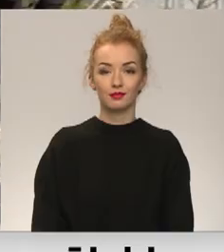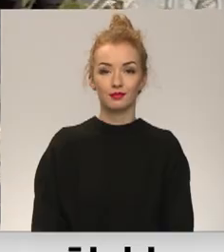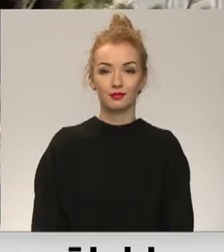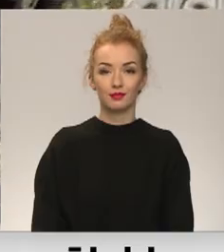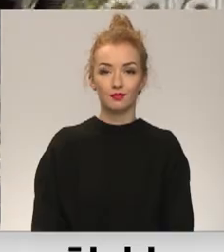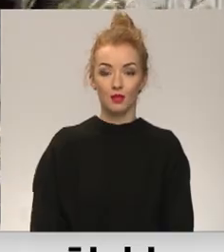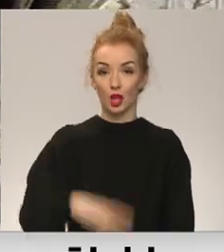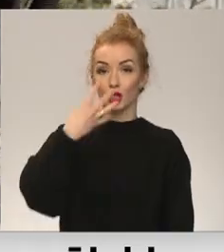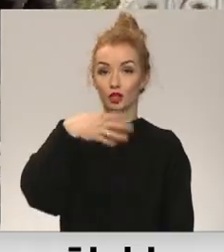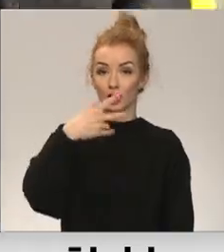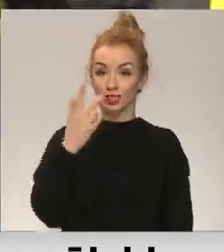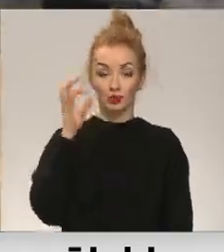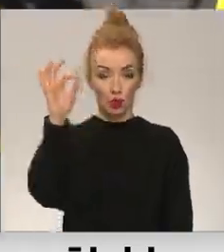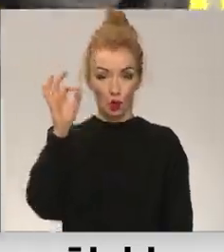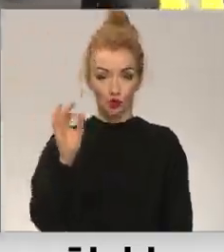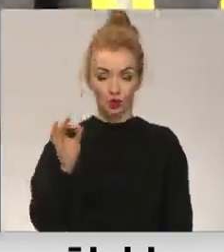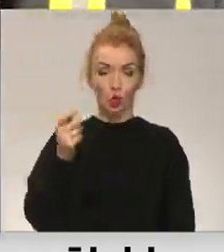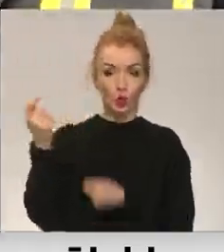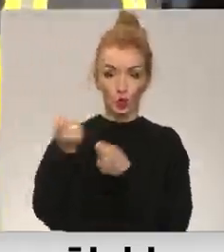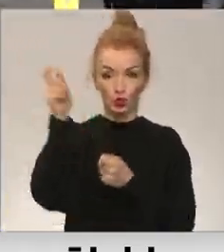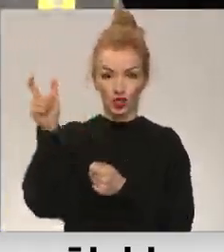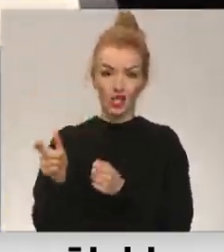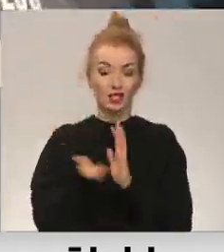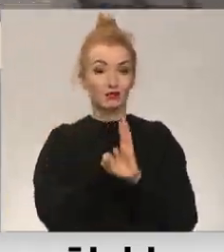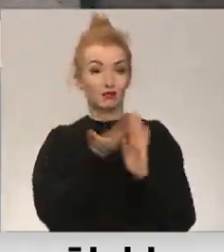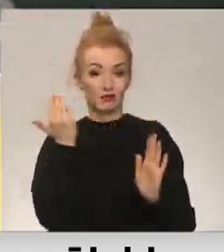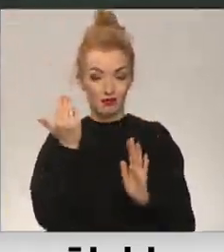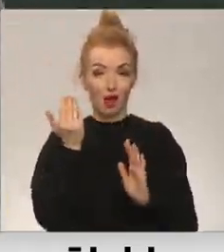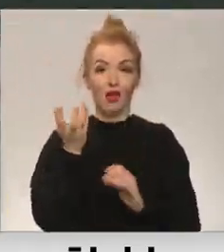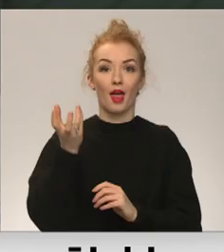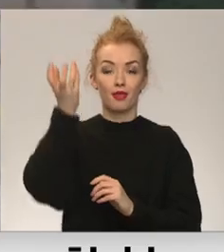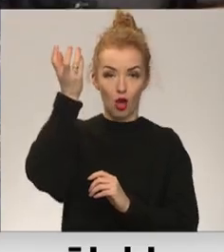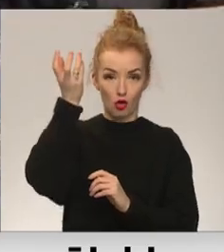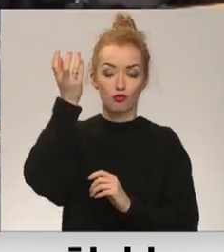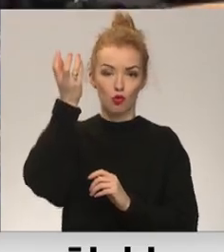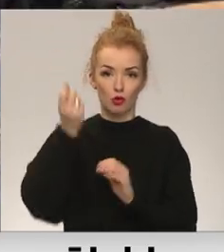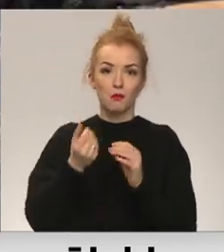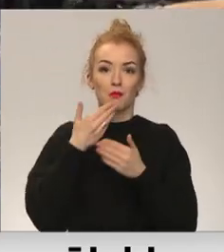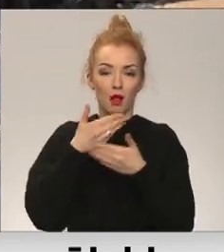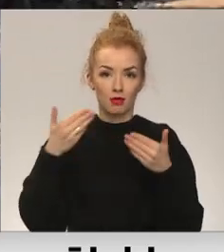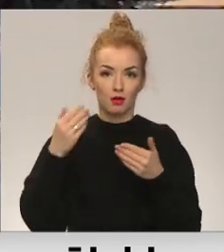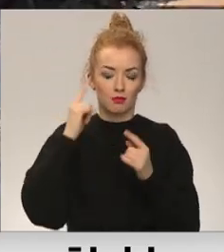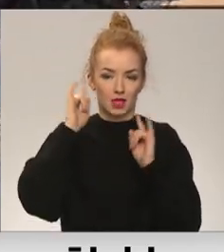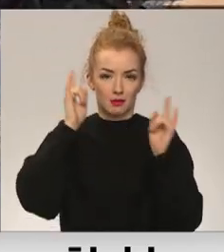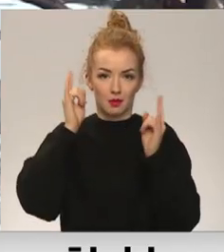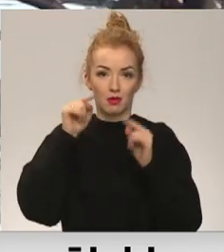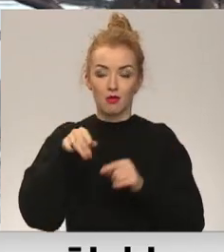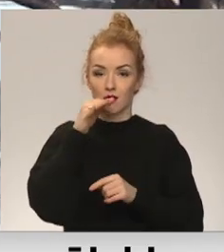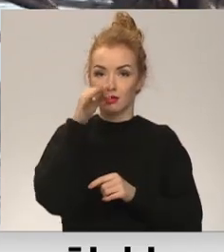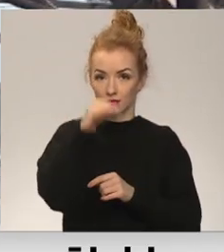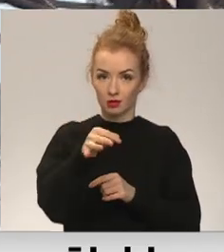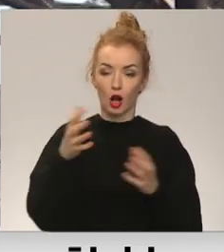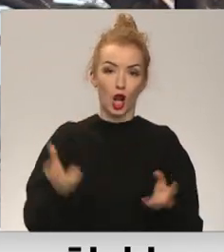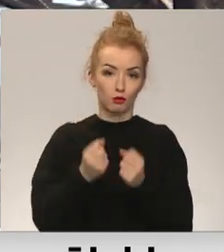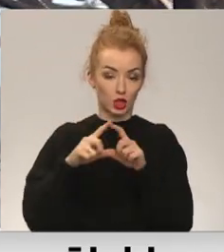43% ugunsdzēsēja izsaukuma tieši detektors pievērs uzmanību sadūmojumam, saka Valsts ugunsdzēsības un glābšanas